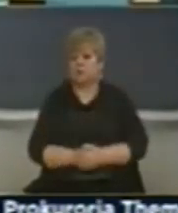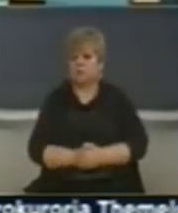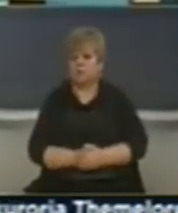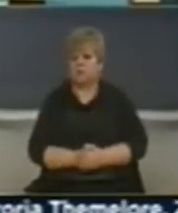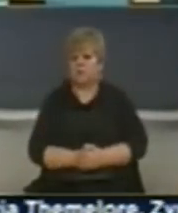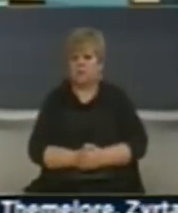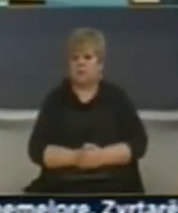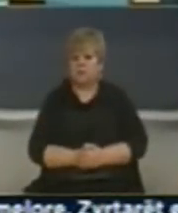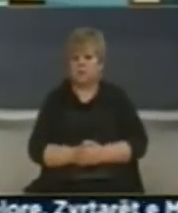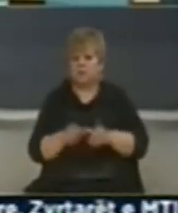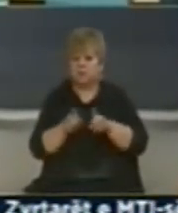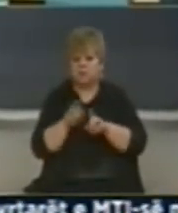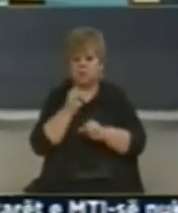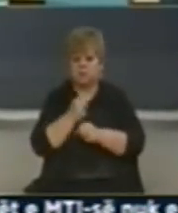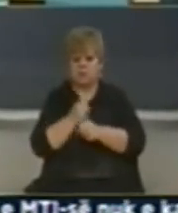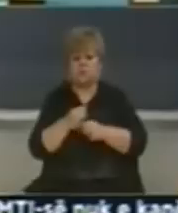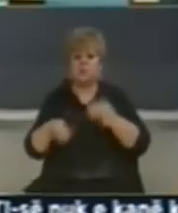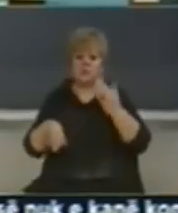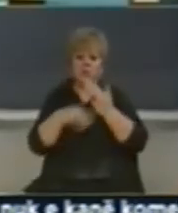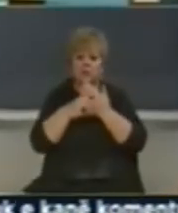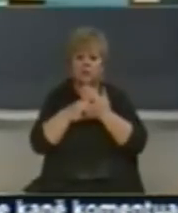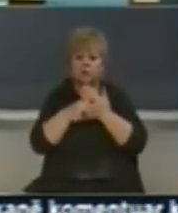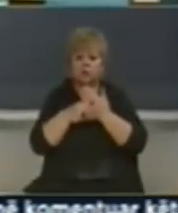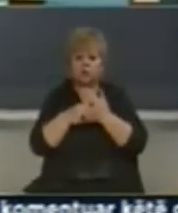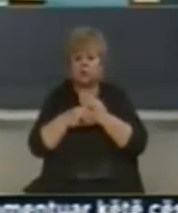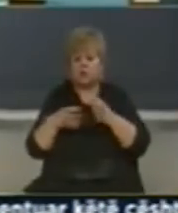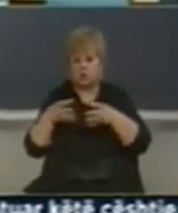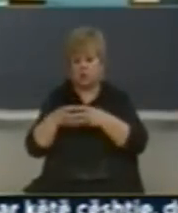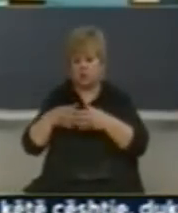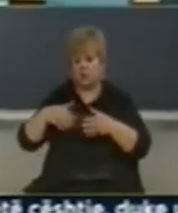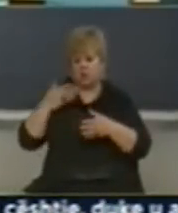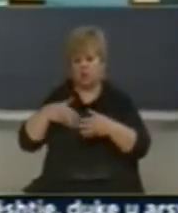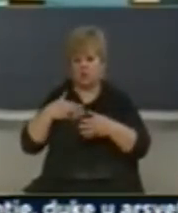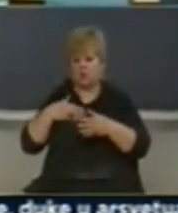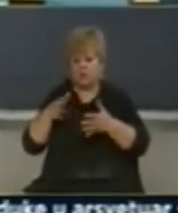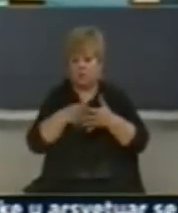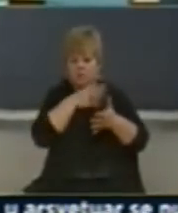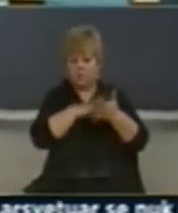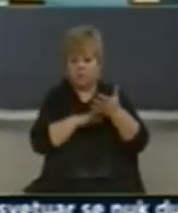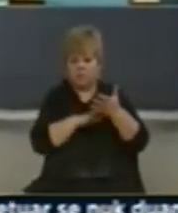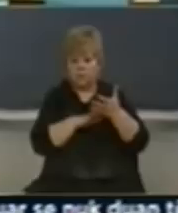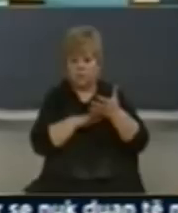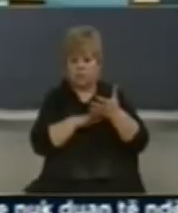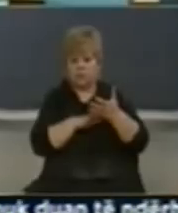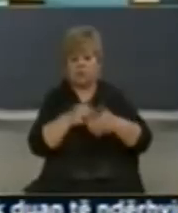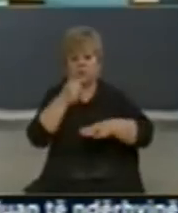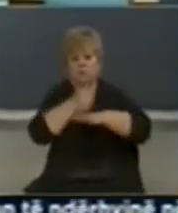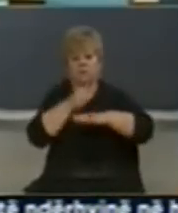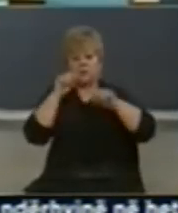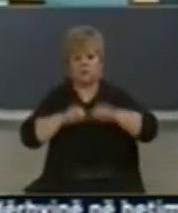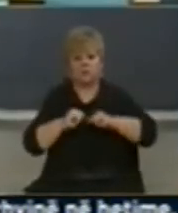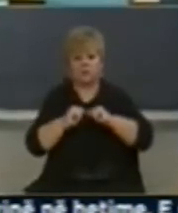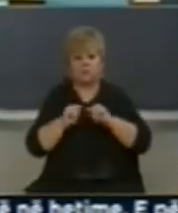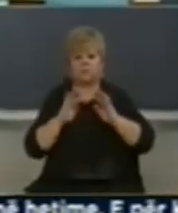Në kuadrë të punëve tona shtesë, në sektorin e rinis, me njerë pas draftimit e planit të riteve primit, në nivel që rije do të kryojmë